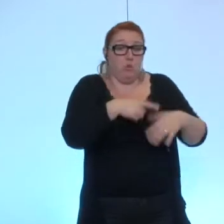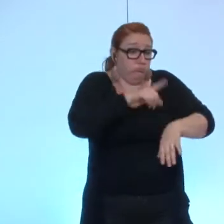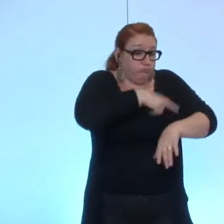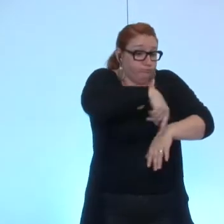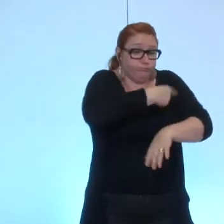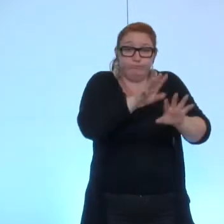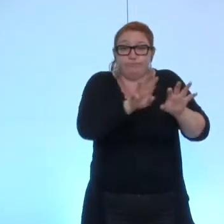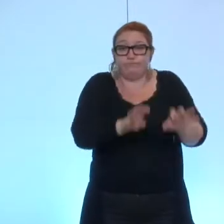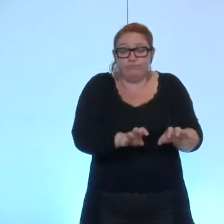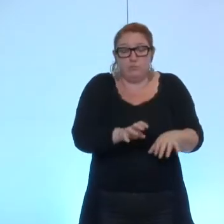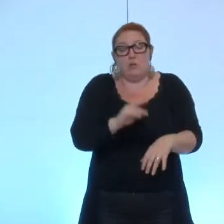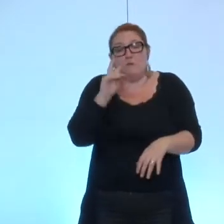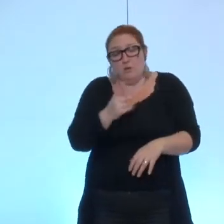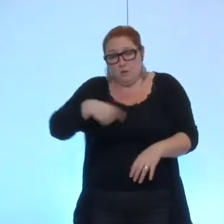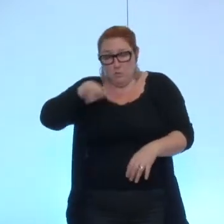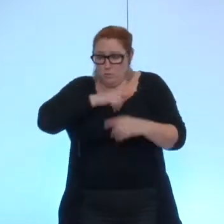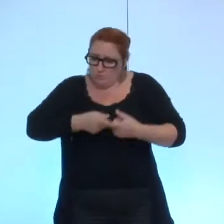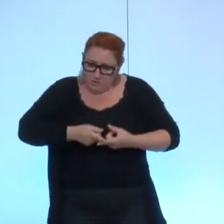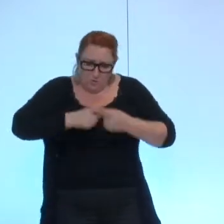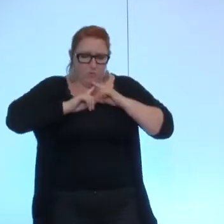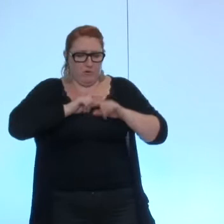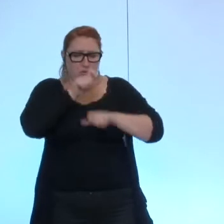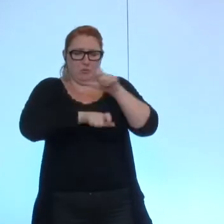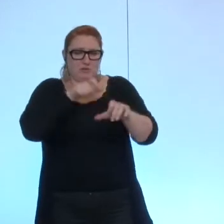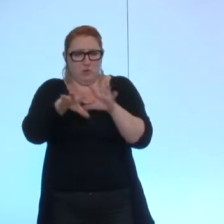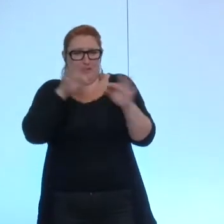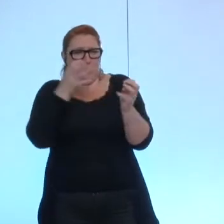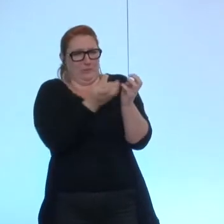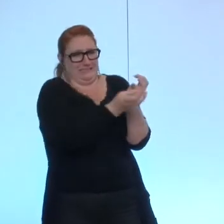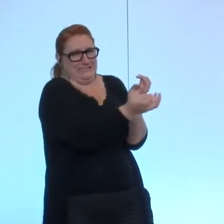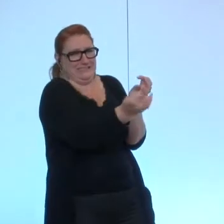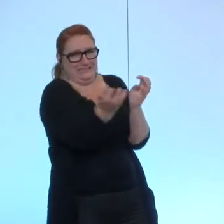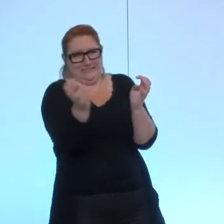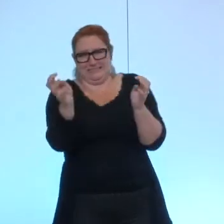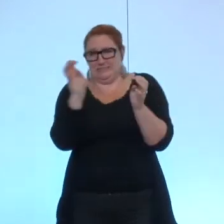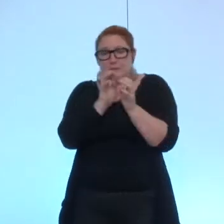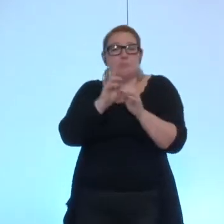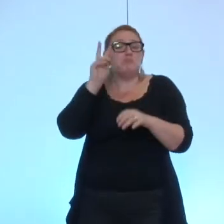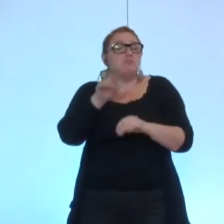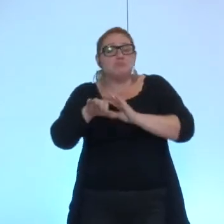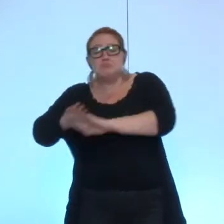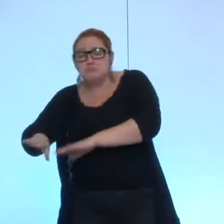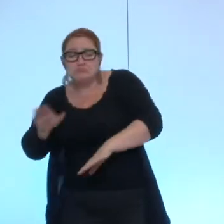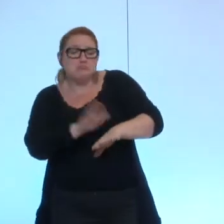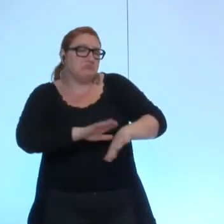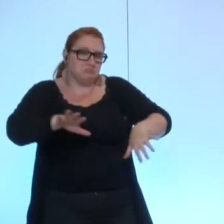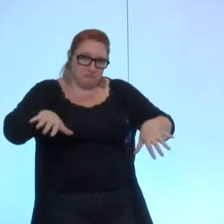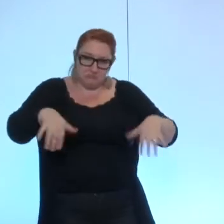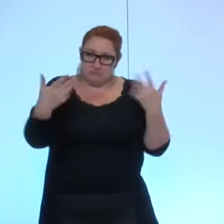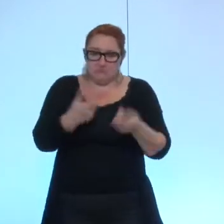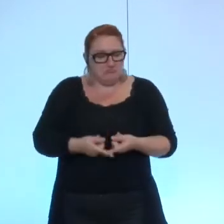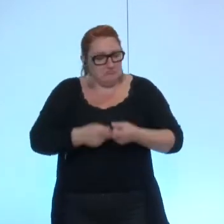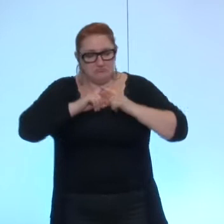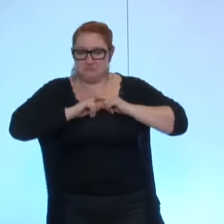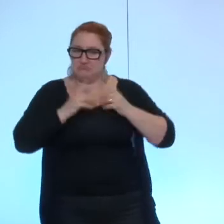Nous sommes convaincus que tous les élus qui siègent dans ce Conseil, quelle que soit leur sensibilité politique, sont